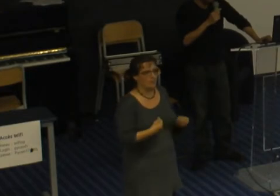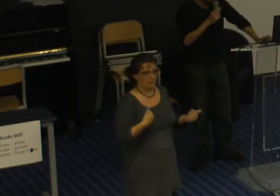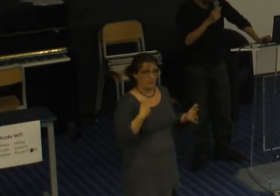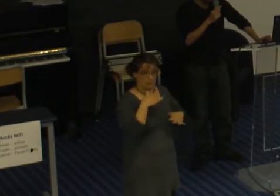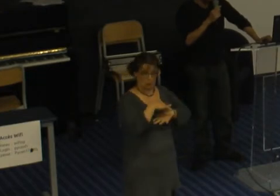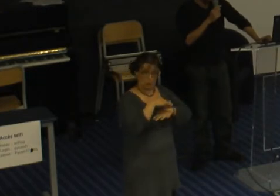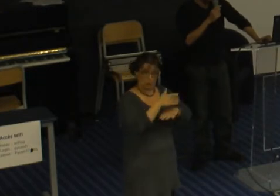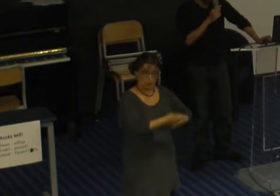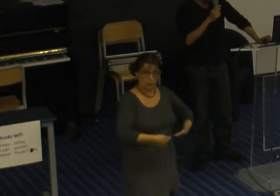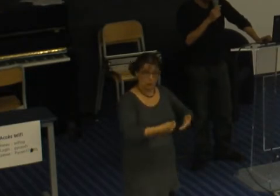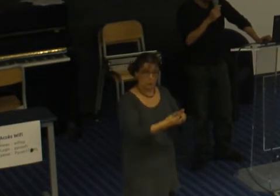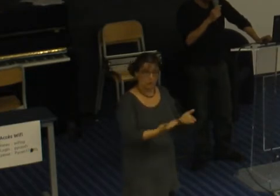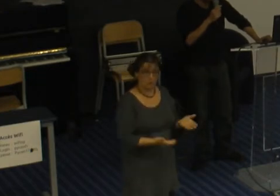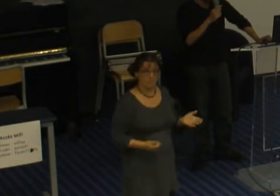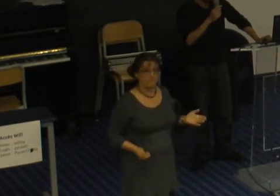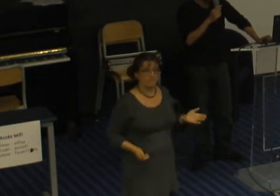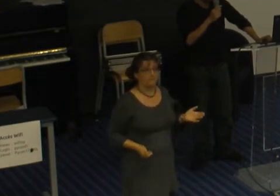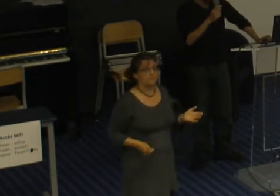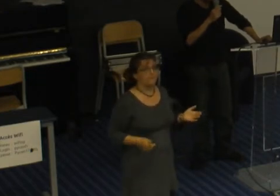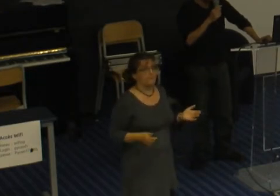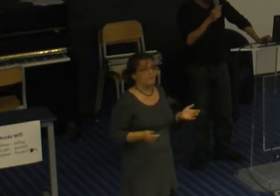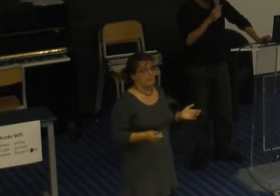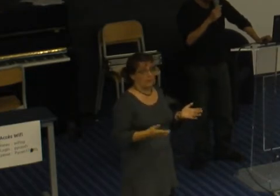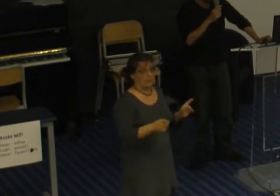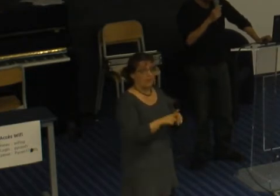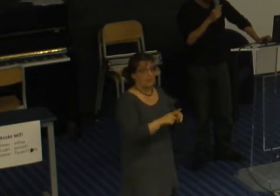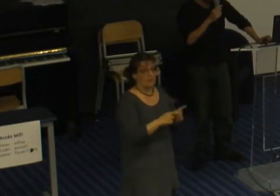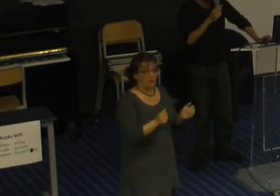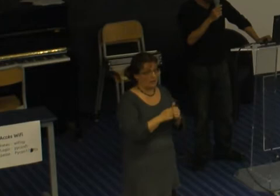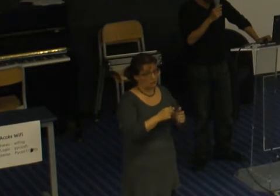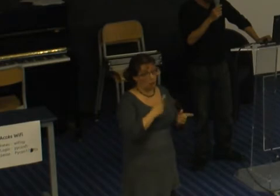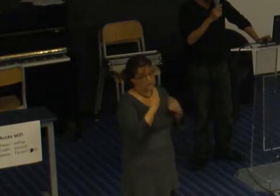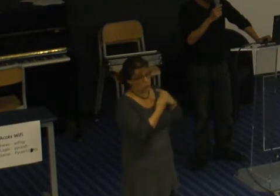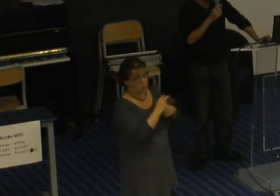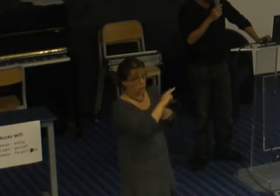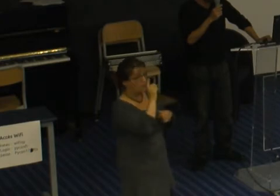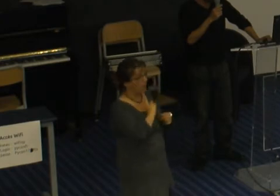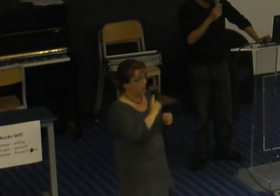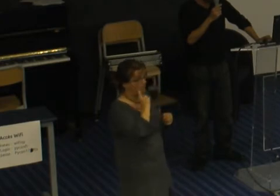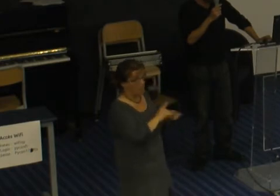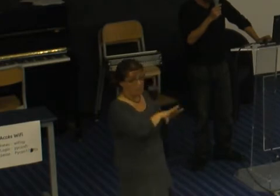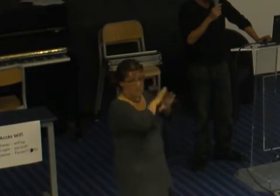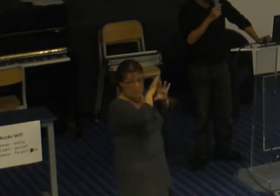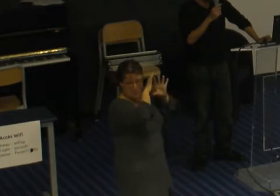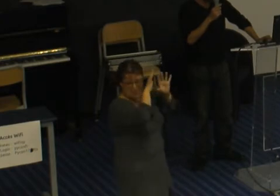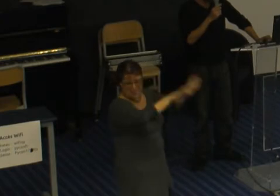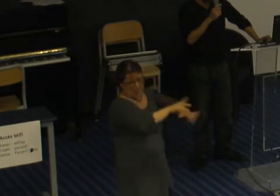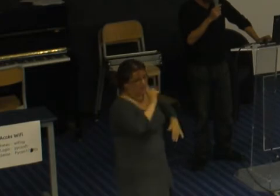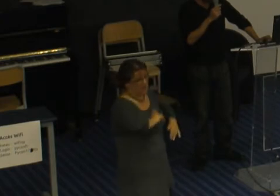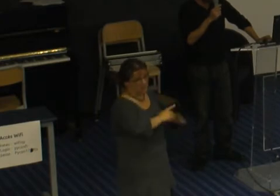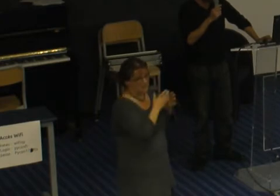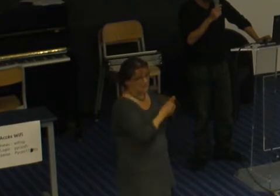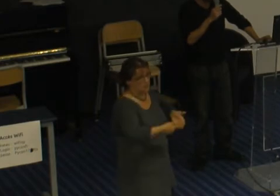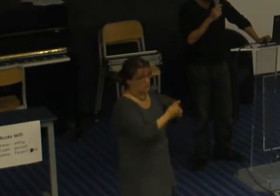Et du coup, c'est pareil aussi pour les femmes parce que j'ai discuté avec beaucoup de femmes et en fait, elles, elles ont d'autres